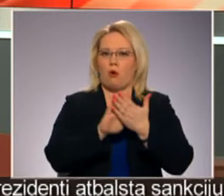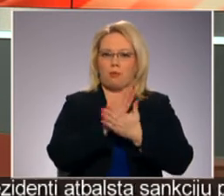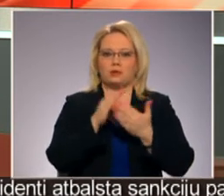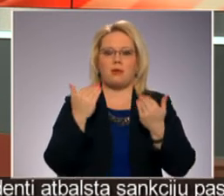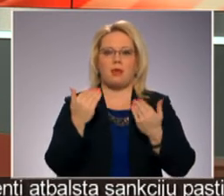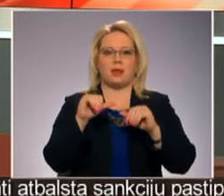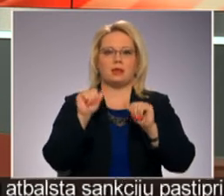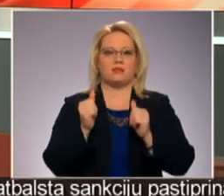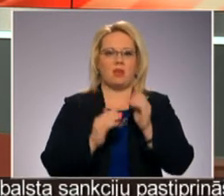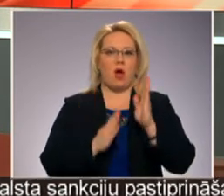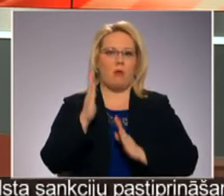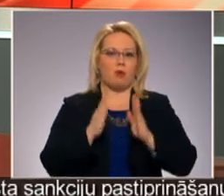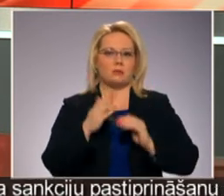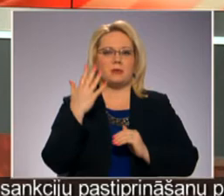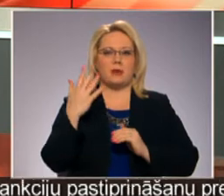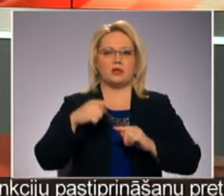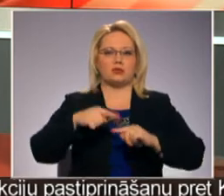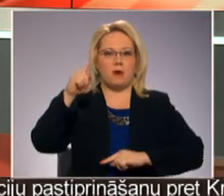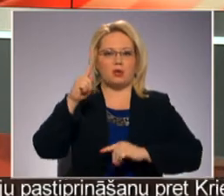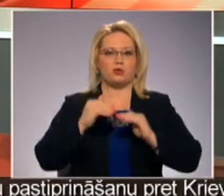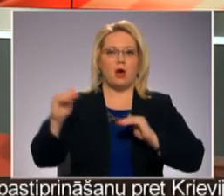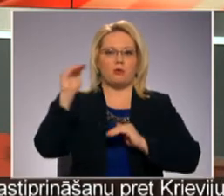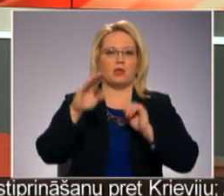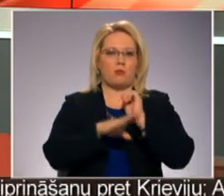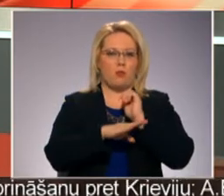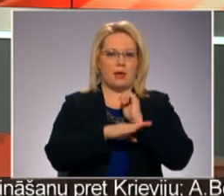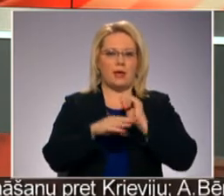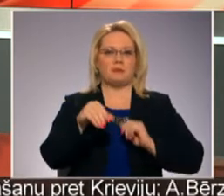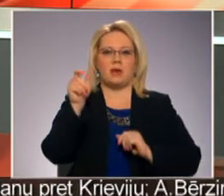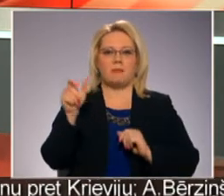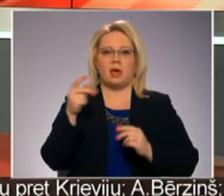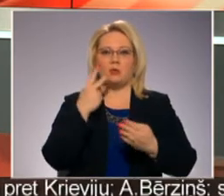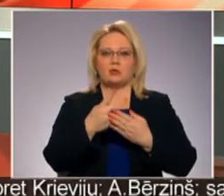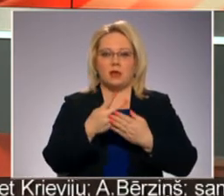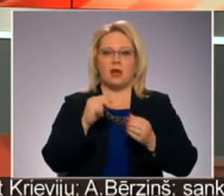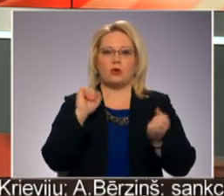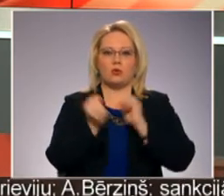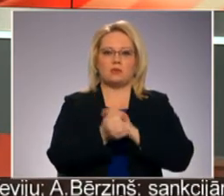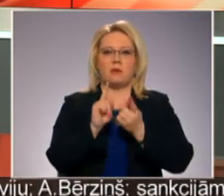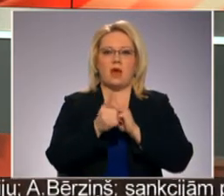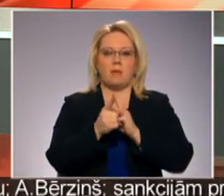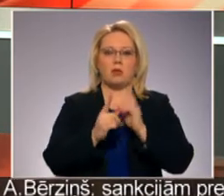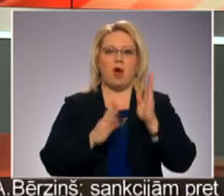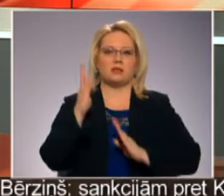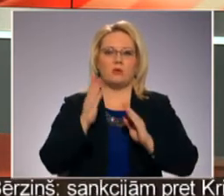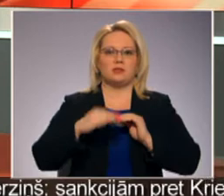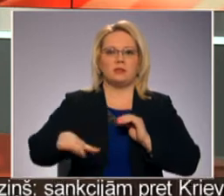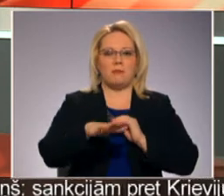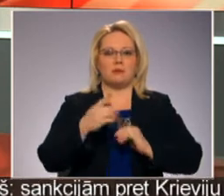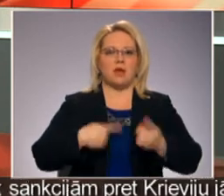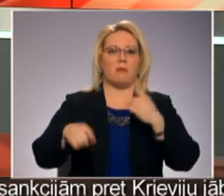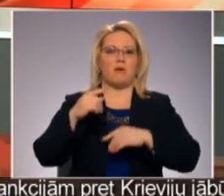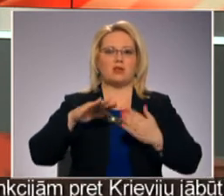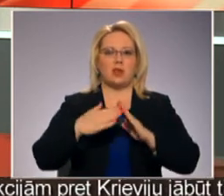tagad izveidojies apaugums ar 5 metrus augstiem kokiem. Zemnieki uzskata, ka grozījumi ir jāmaina un aizaugušās zemes jāpārvērš atpakaļ